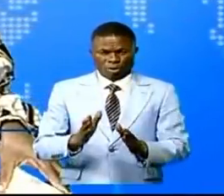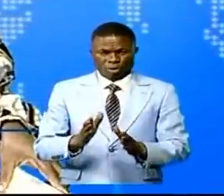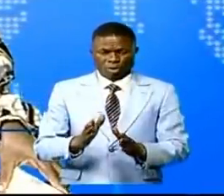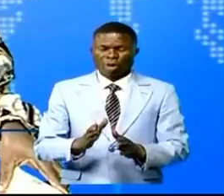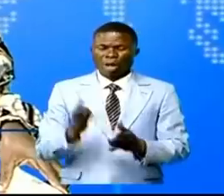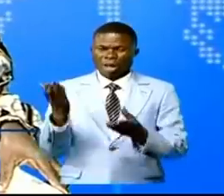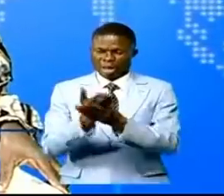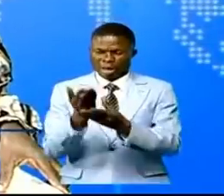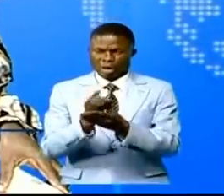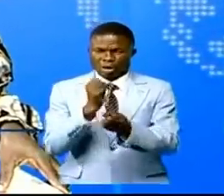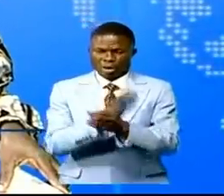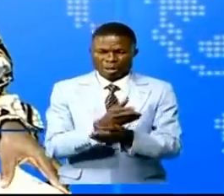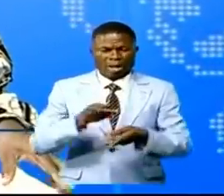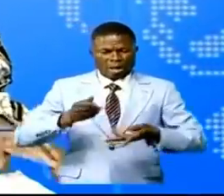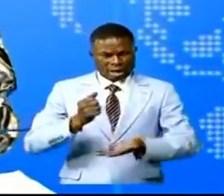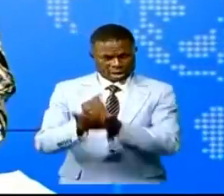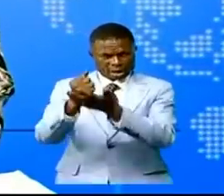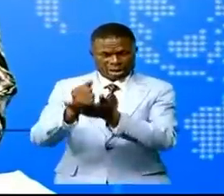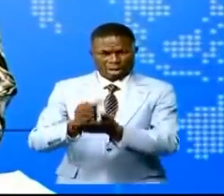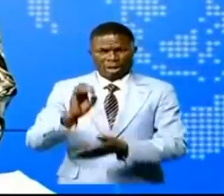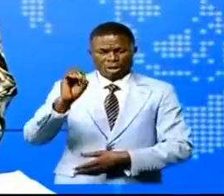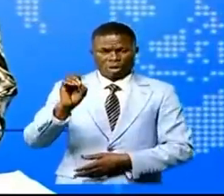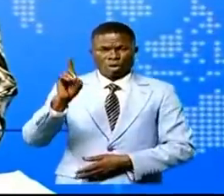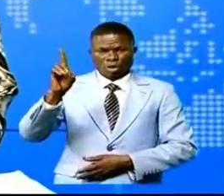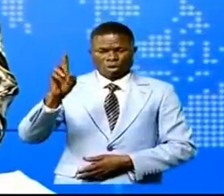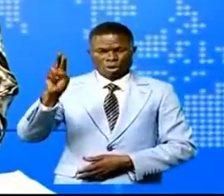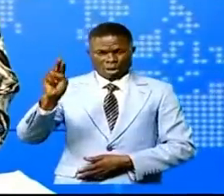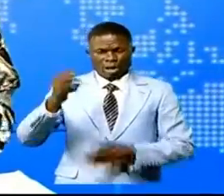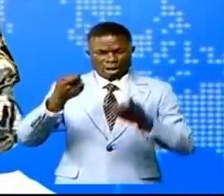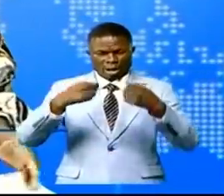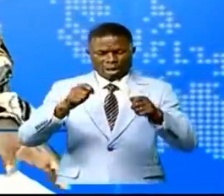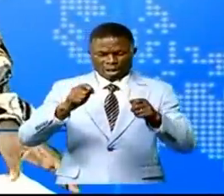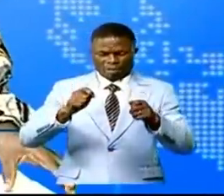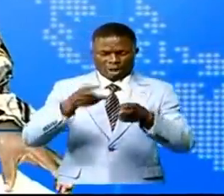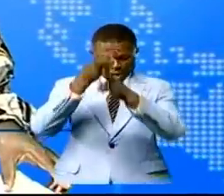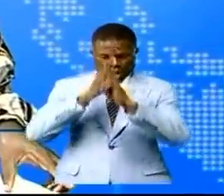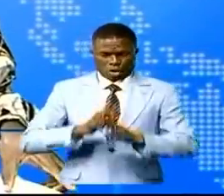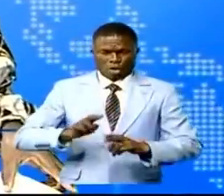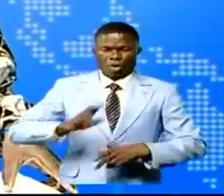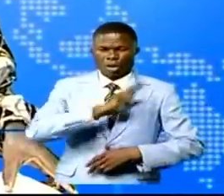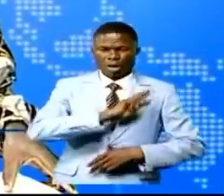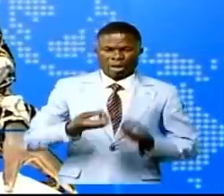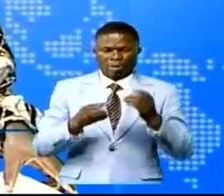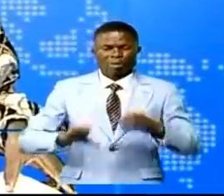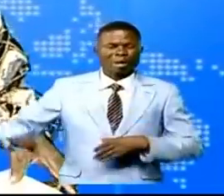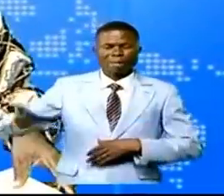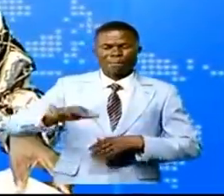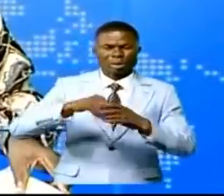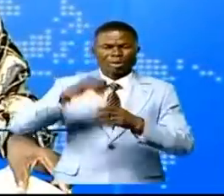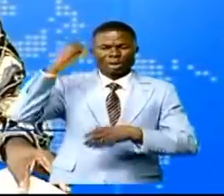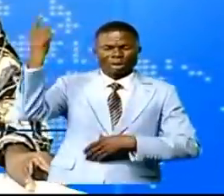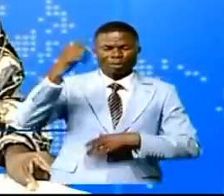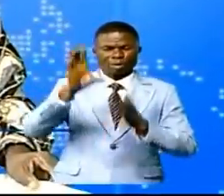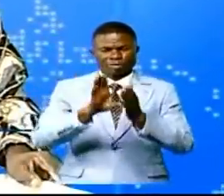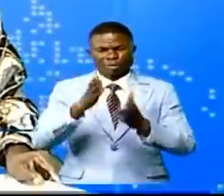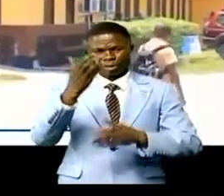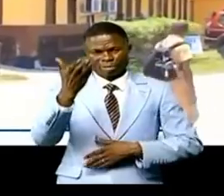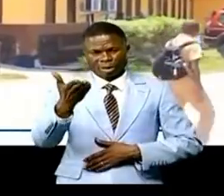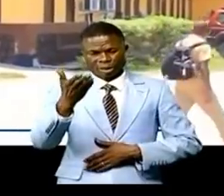route devront permettre à l'ONT de mieux vendre l'image de la République démocratique du Congo.'est un reportage de jeudi.